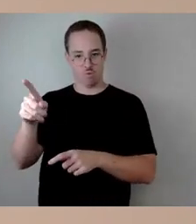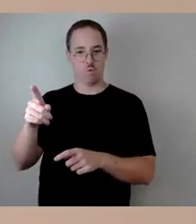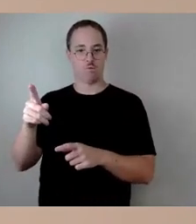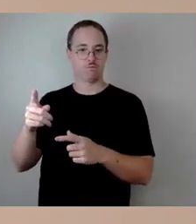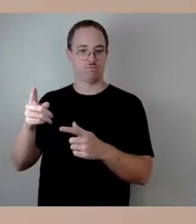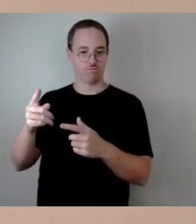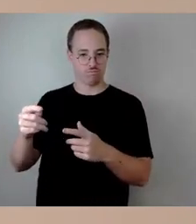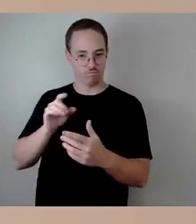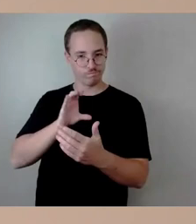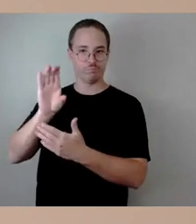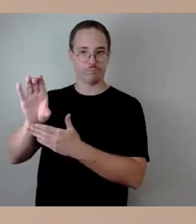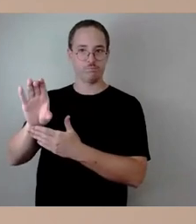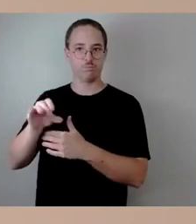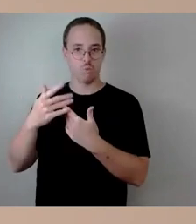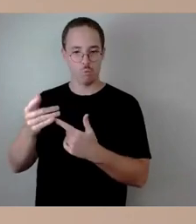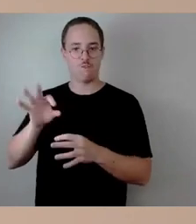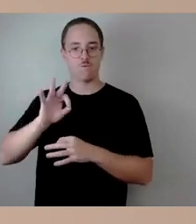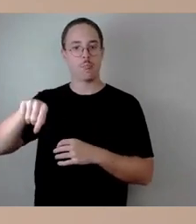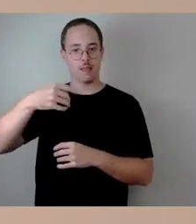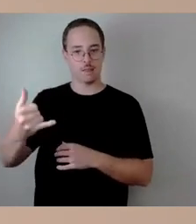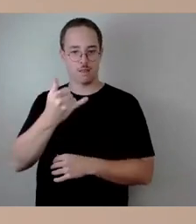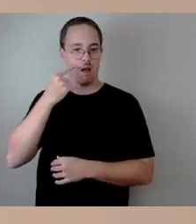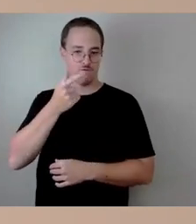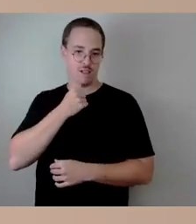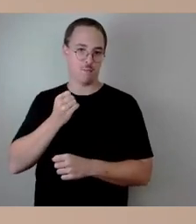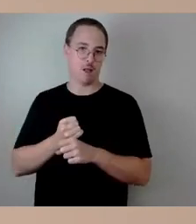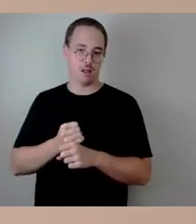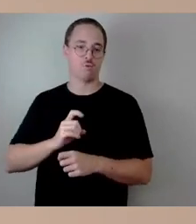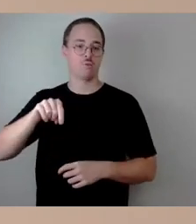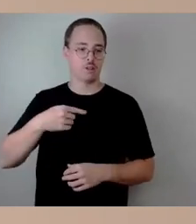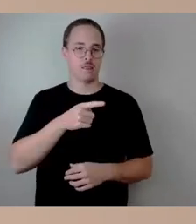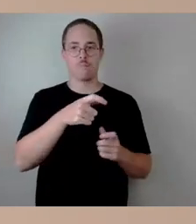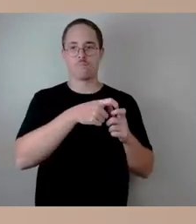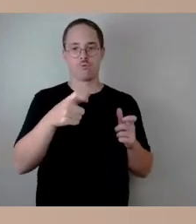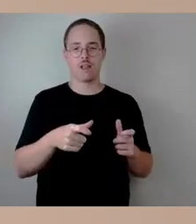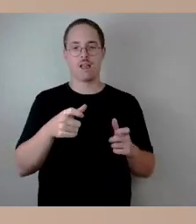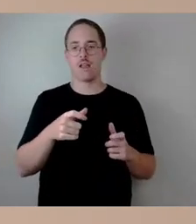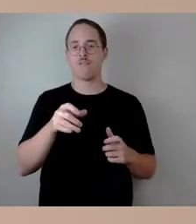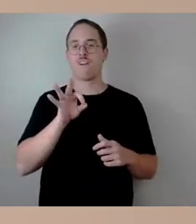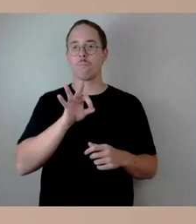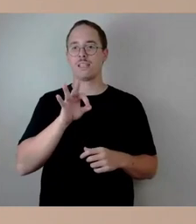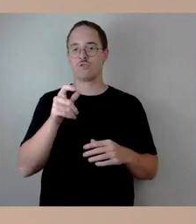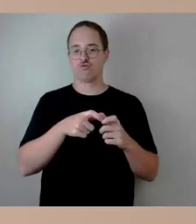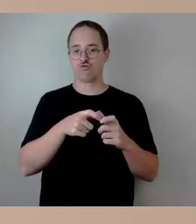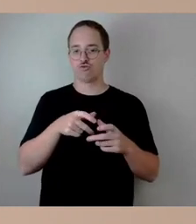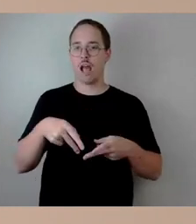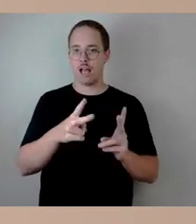Und dann die Brücke Fabrieststraße, weil ich ja dann sozusagen erst in der Lage versetzt werde,